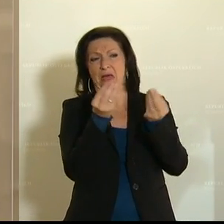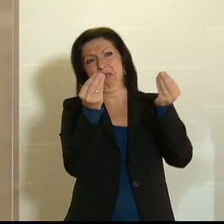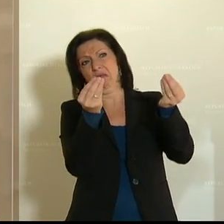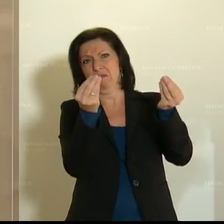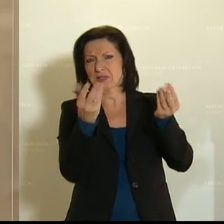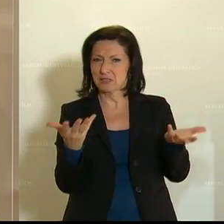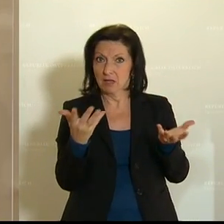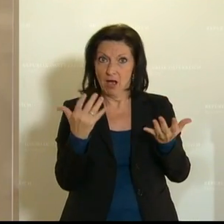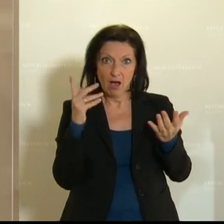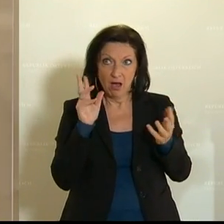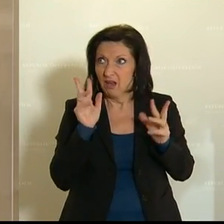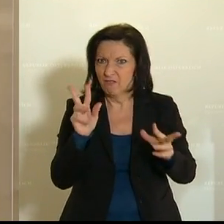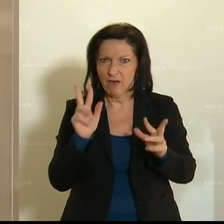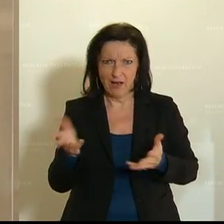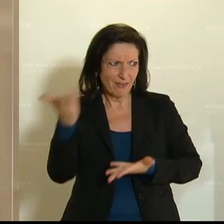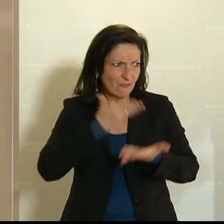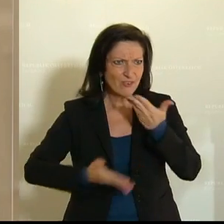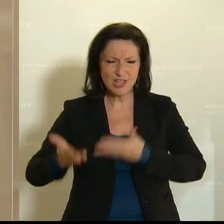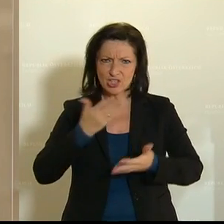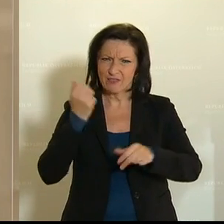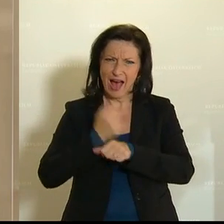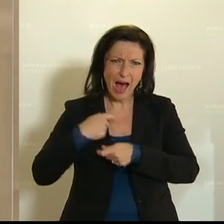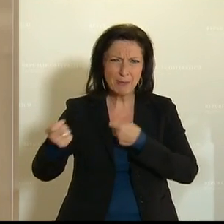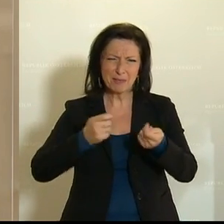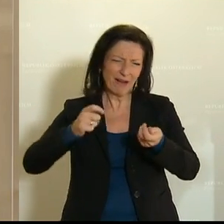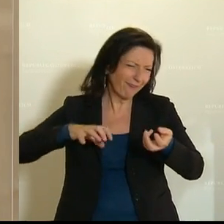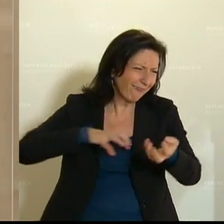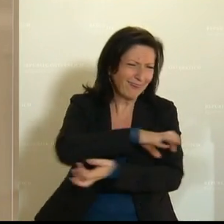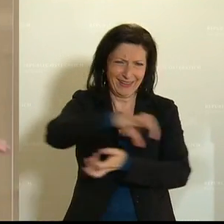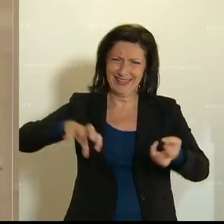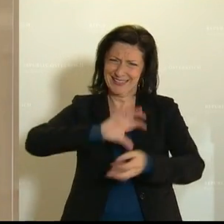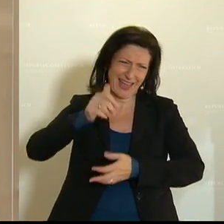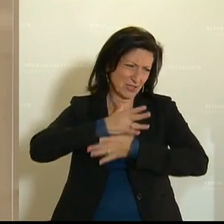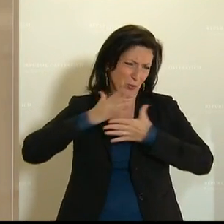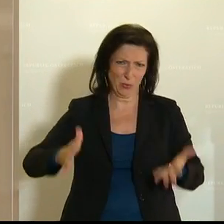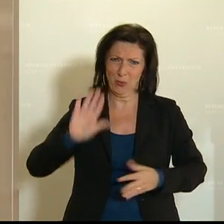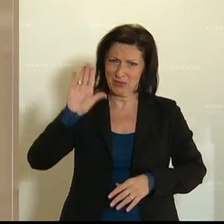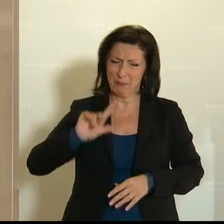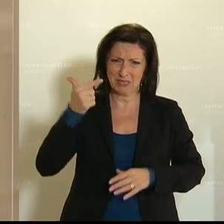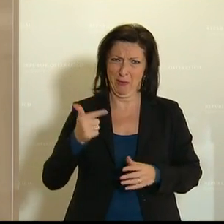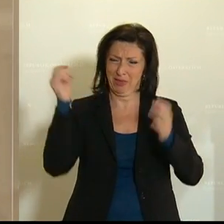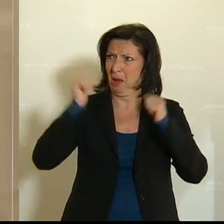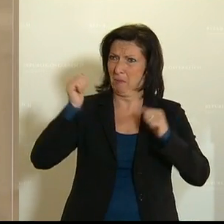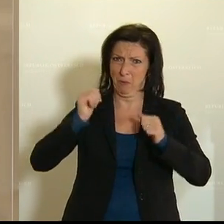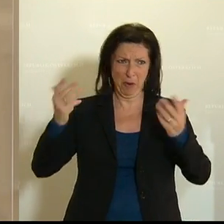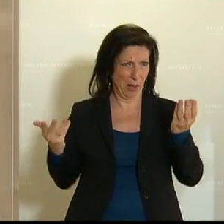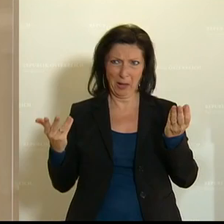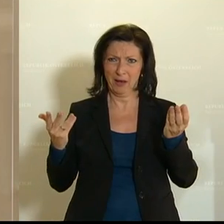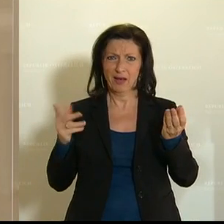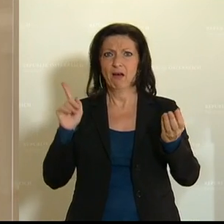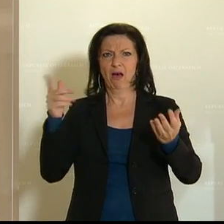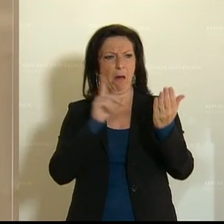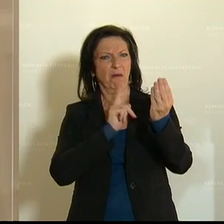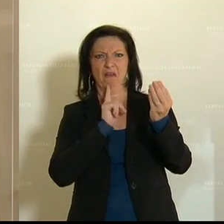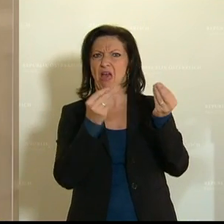dieser Dimension der größten Wirtschafts und Arbeitsmarktkrise der Zweiten Republik einfach nicht gerecht. Ihre